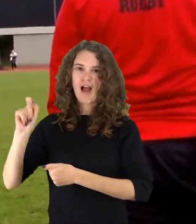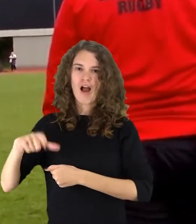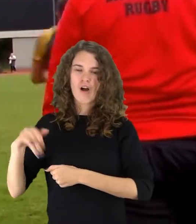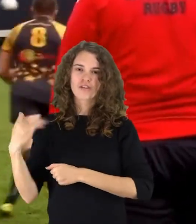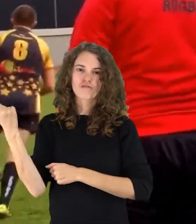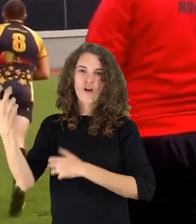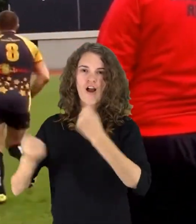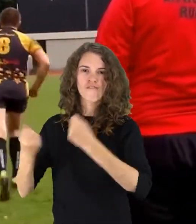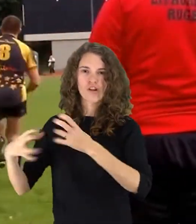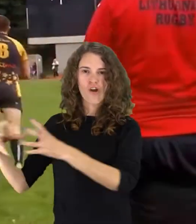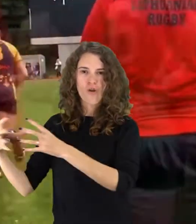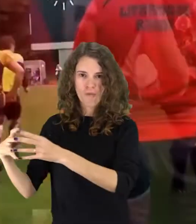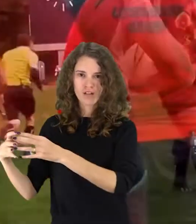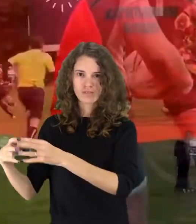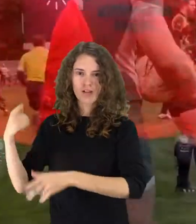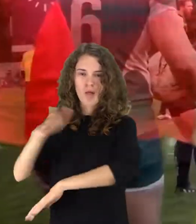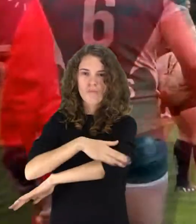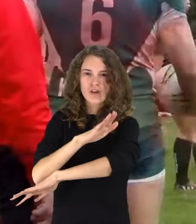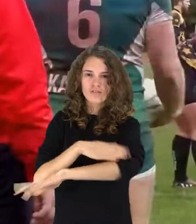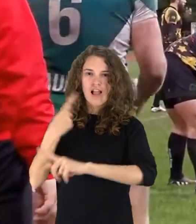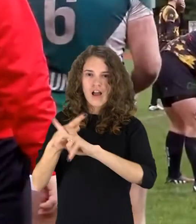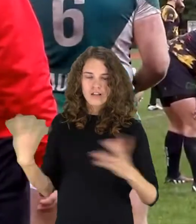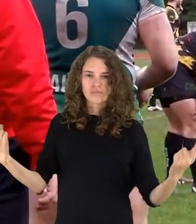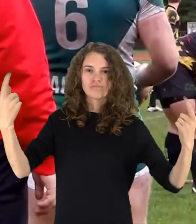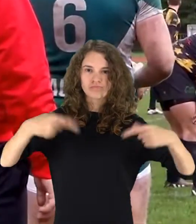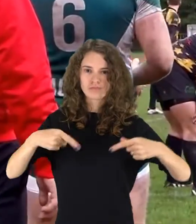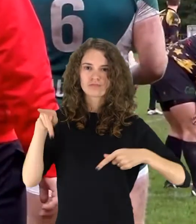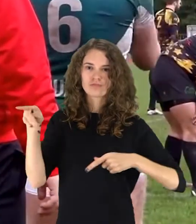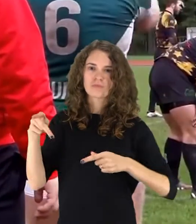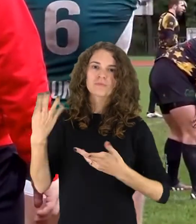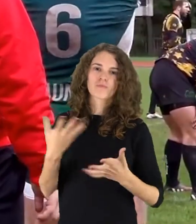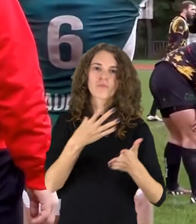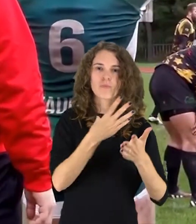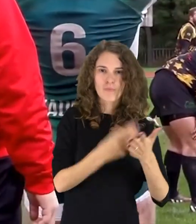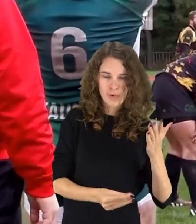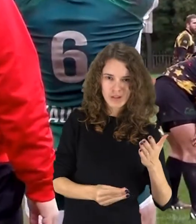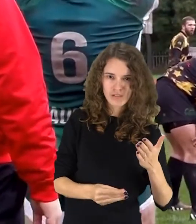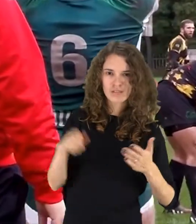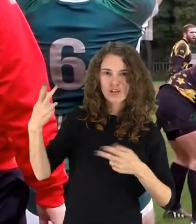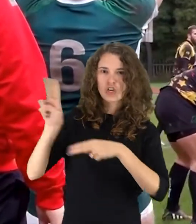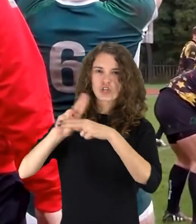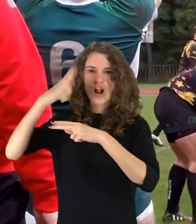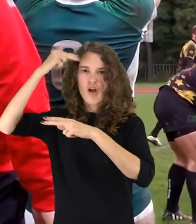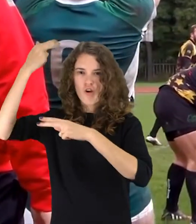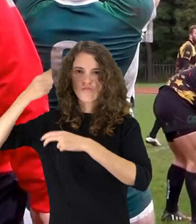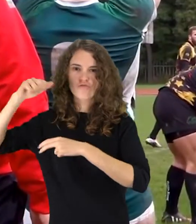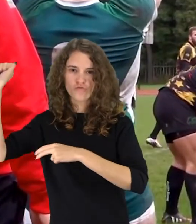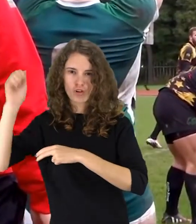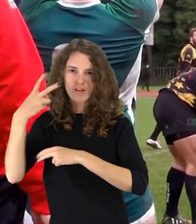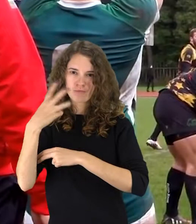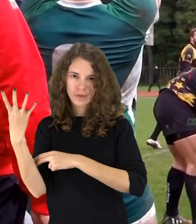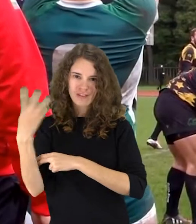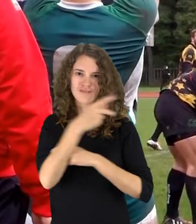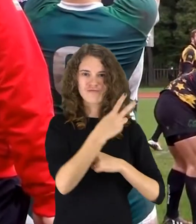– Šiauliu vairo kalbio ekipai. Nors paskutinėje kovoje vairiečiai svečiuose nusileido Kauno Žalgirio komandai rezultatų 24-23,